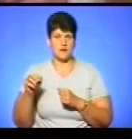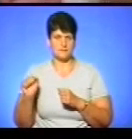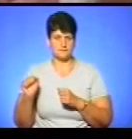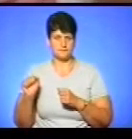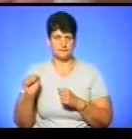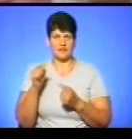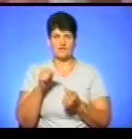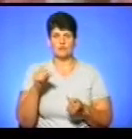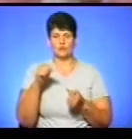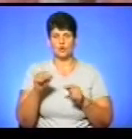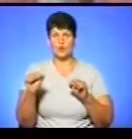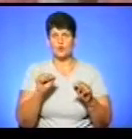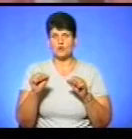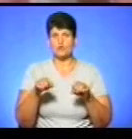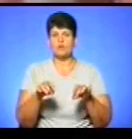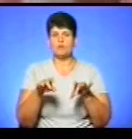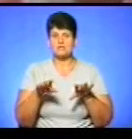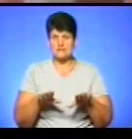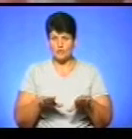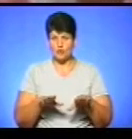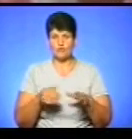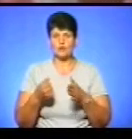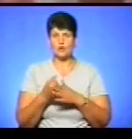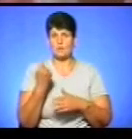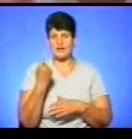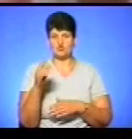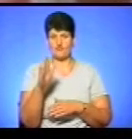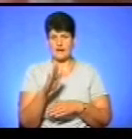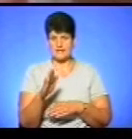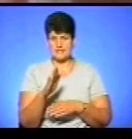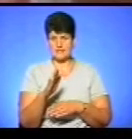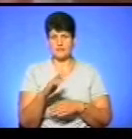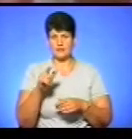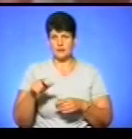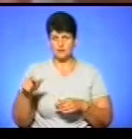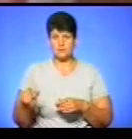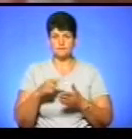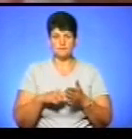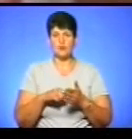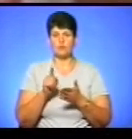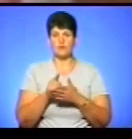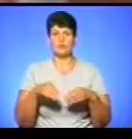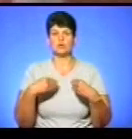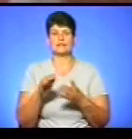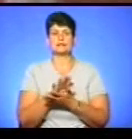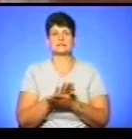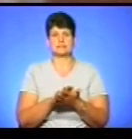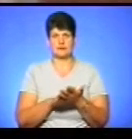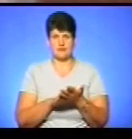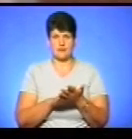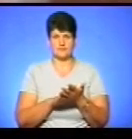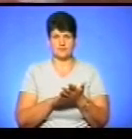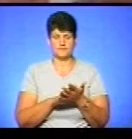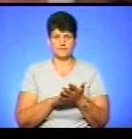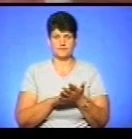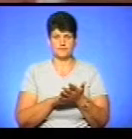Відповідно до урядової постанови, до 1 вересня мешканці міста повинні подати заяви на